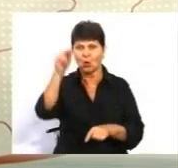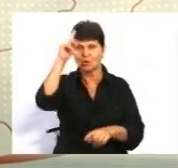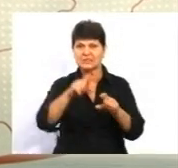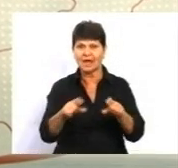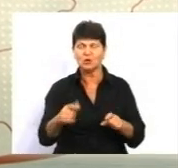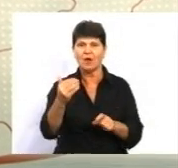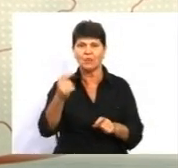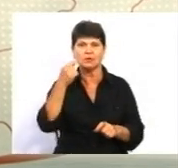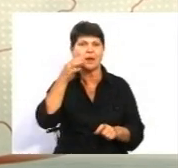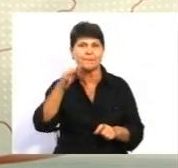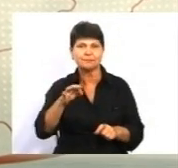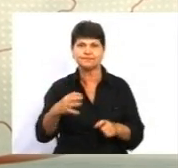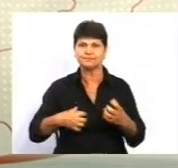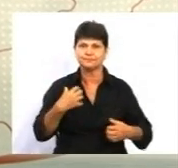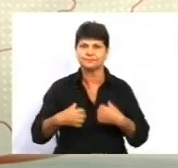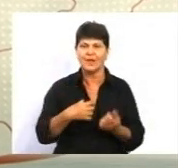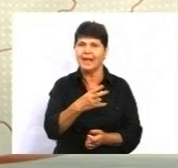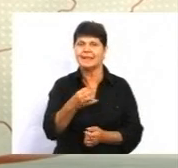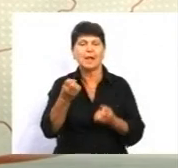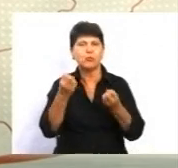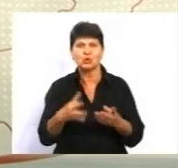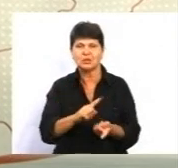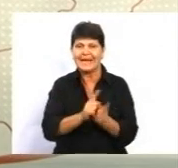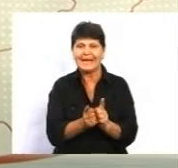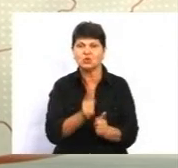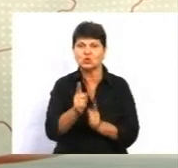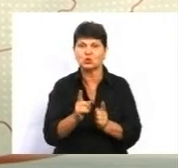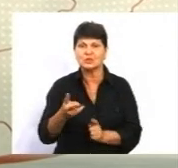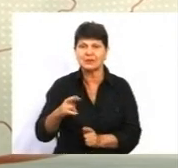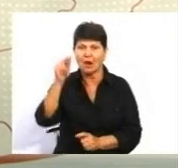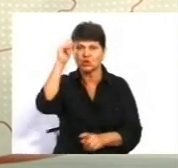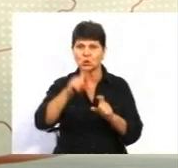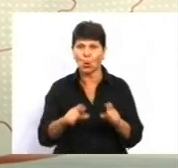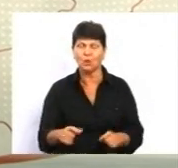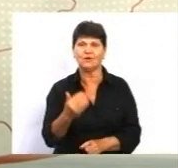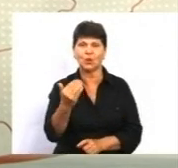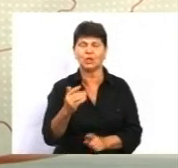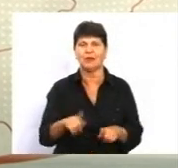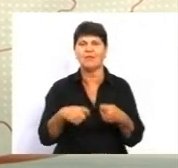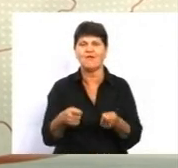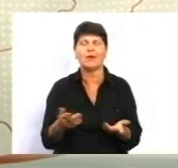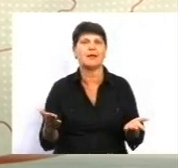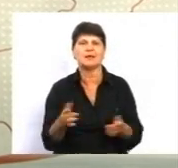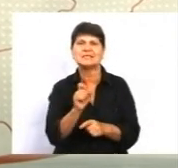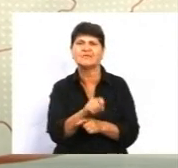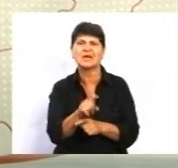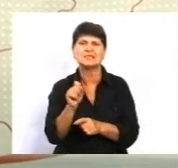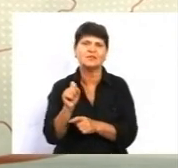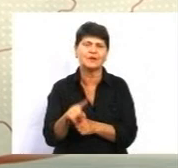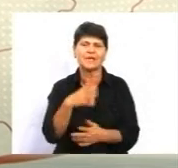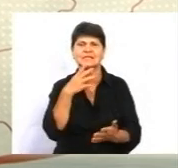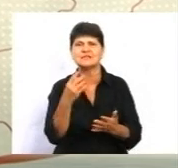переймалися тим, що не просто йде реконструкція школи, а вони давали якісь вказівки, свої